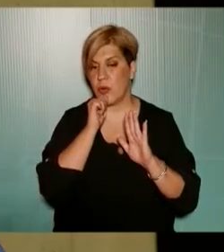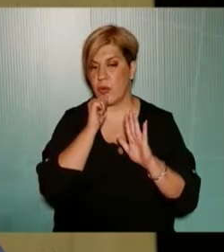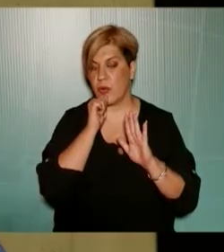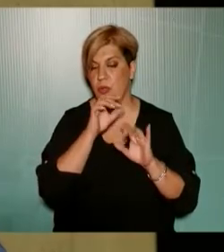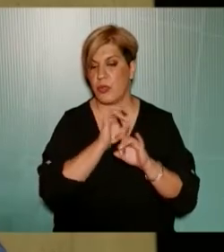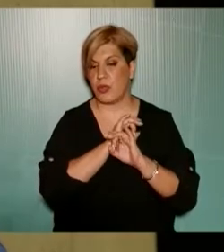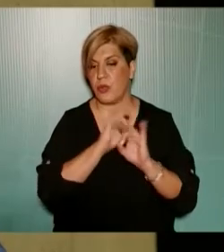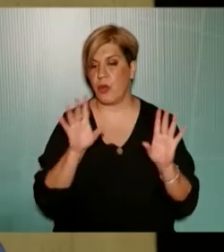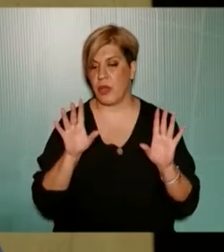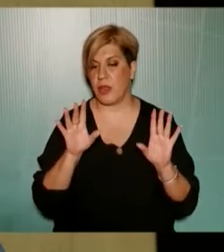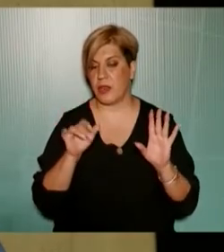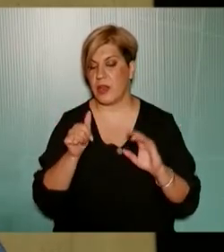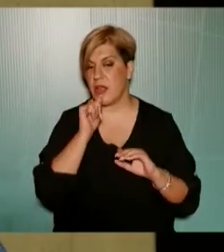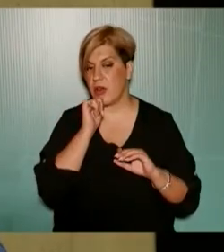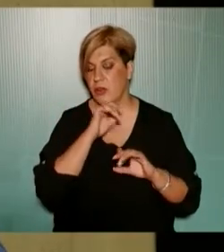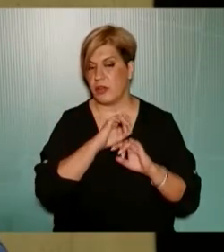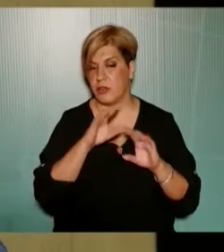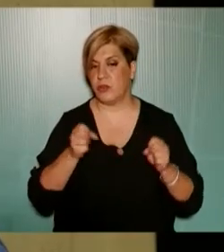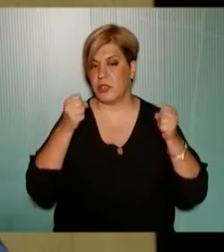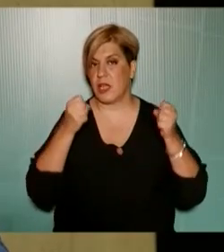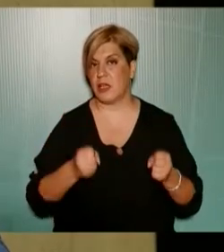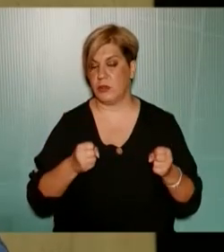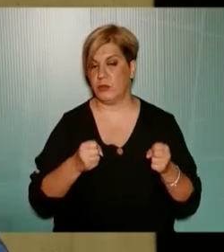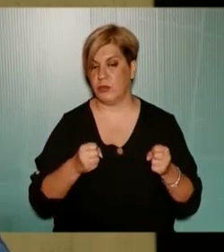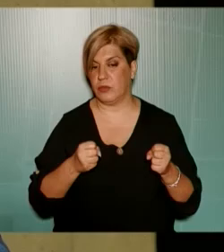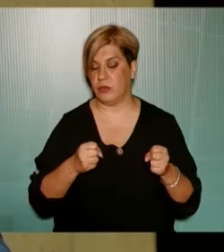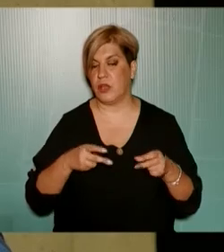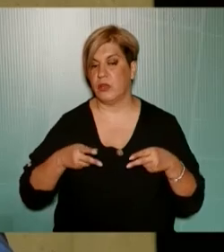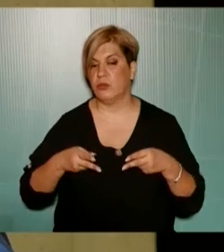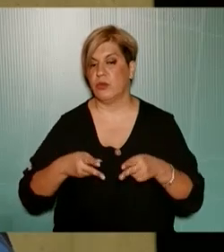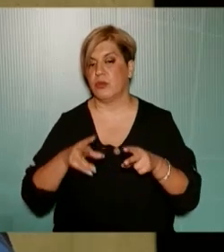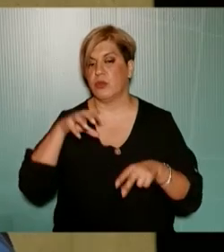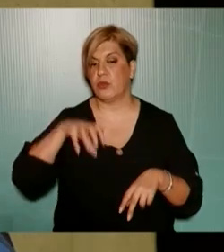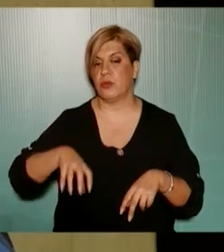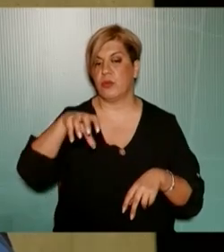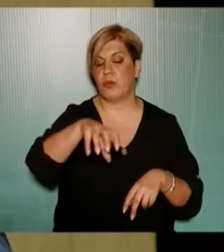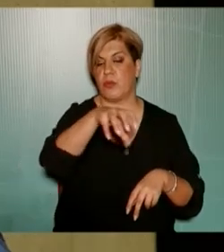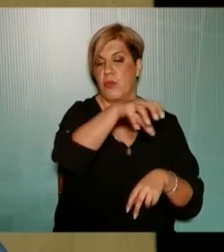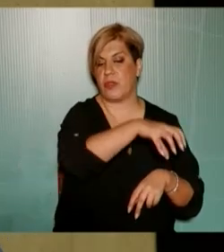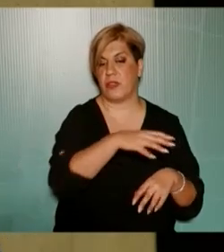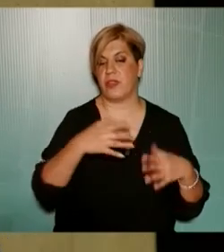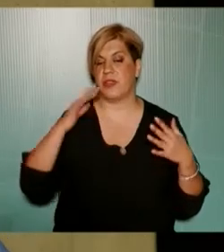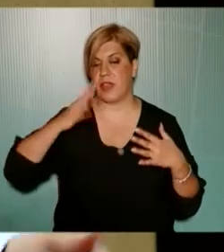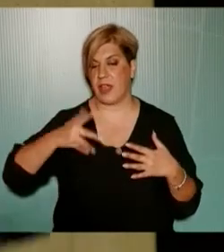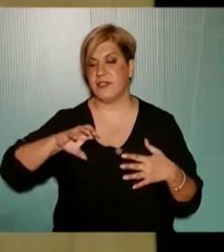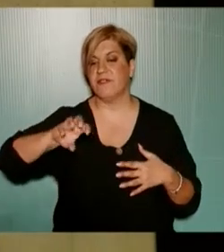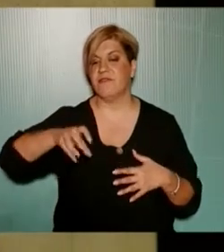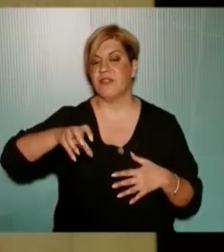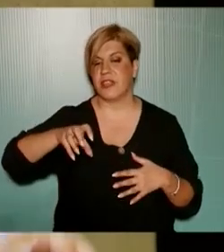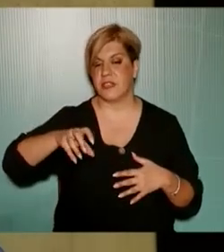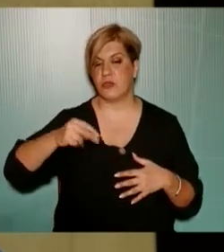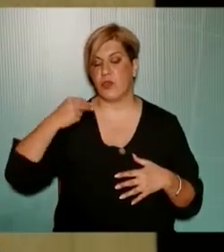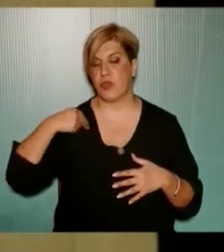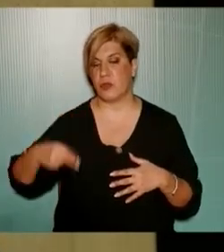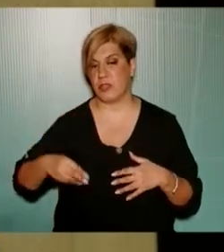δωρεάν νερό στους κατοίκους και στους δρόμους με την τοποθέτηση της δέκατης βρύσης εδώ στο